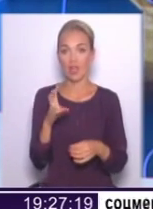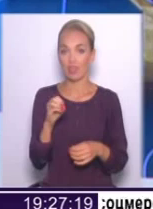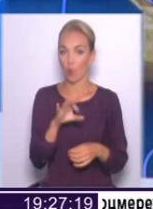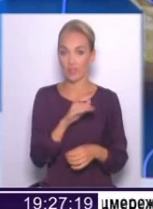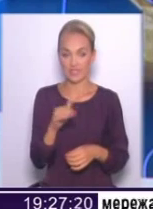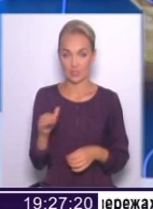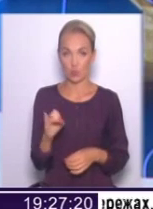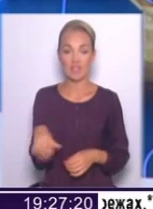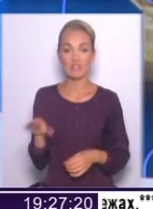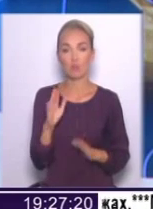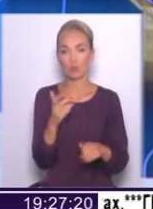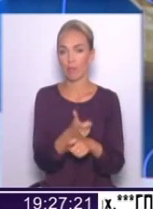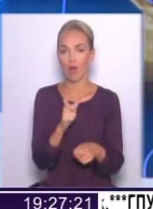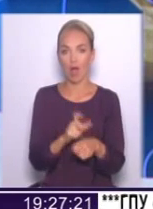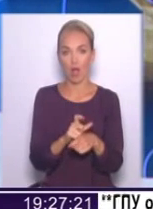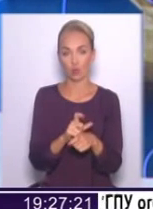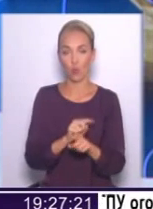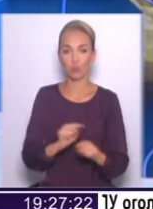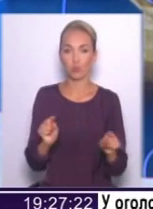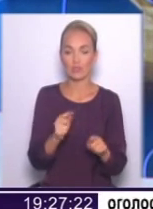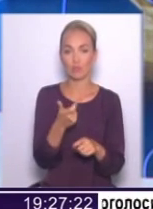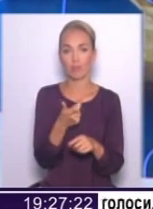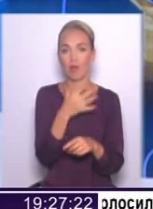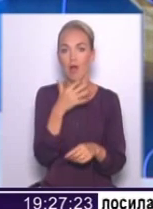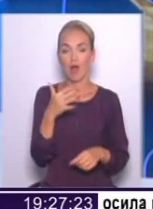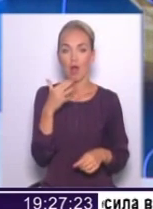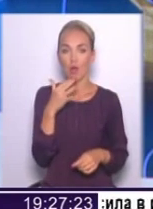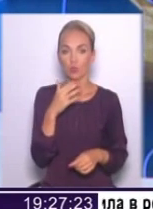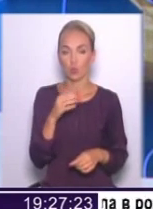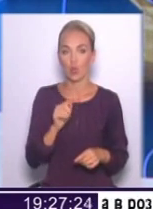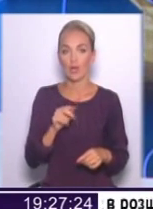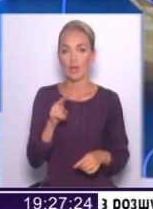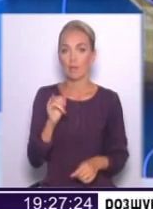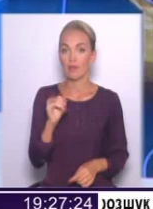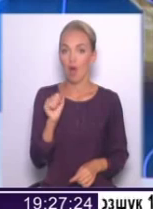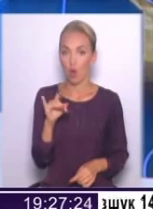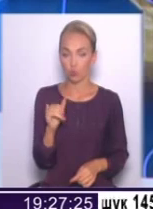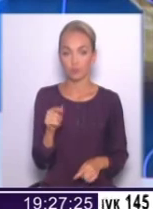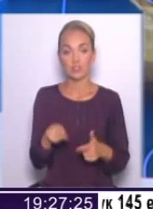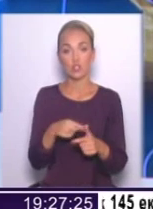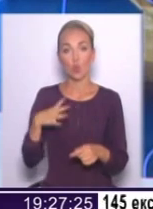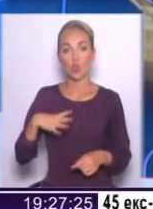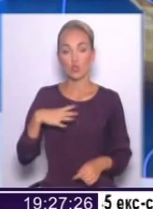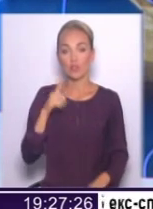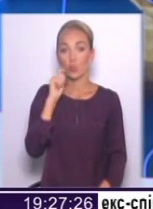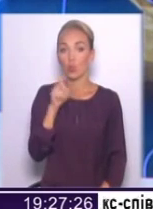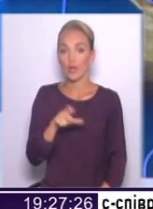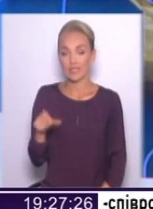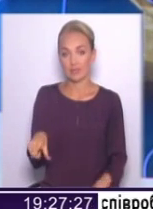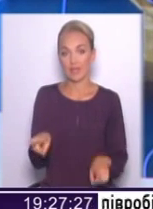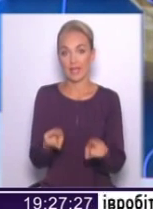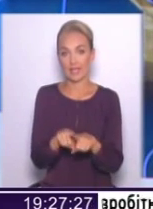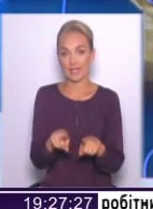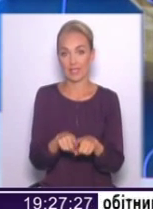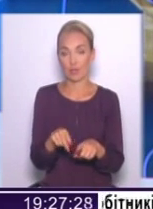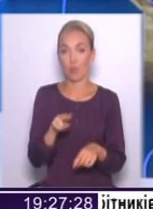буде багато популізму, буде багато піару, чи очікувати українцям ось таких популістичних